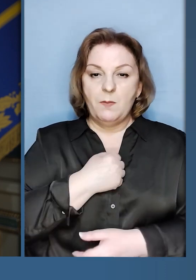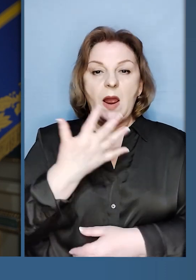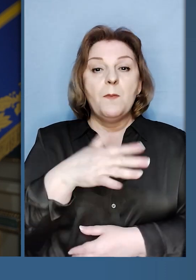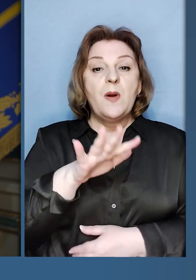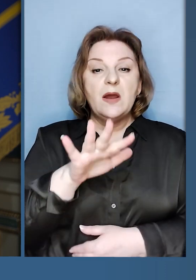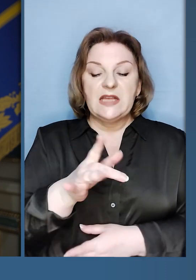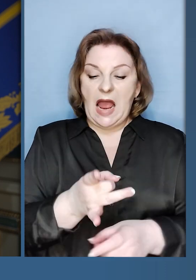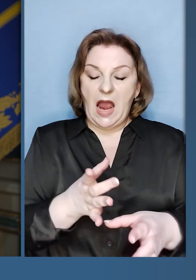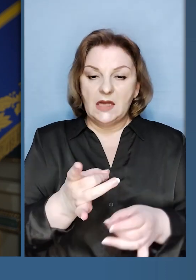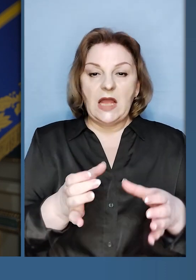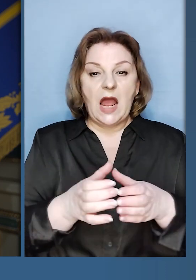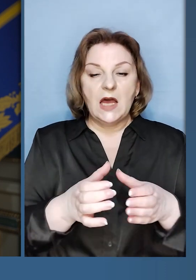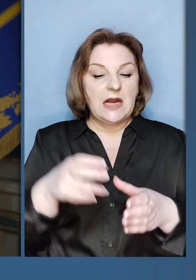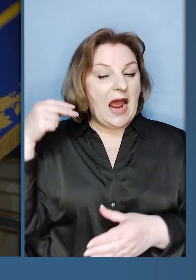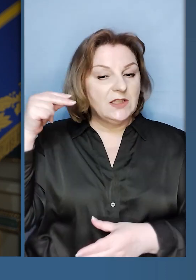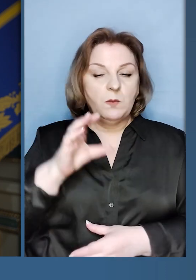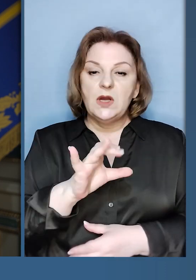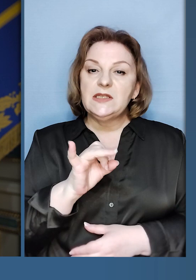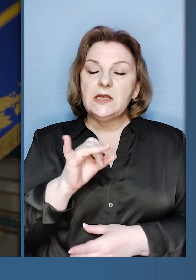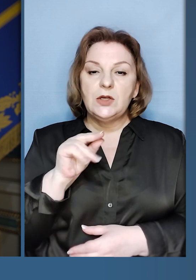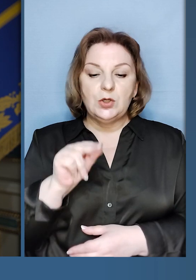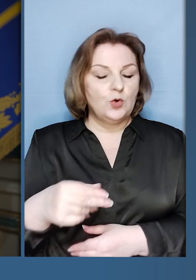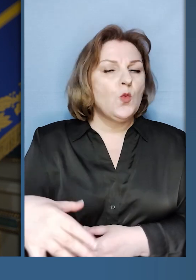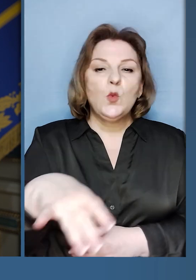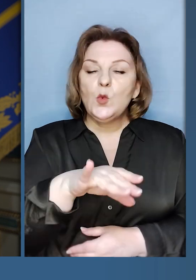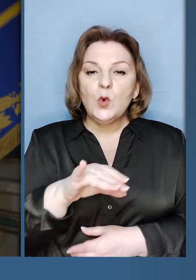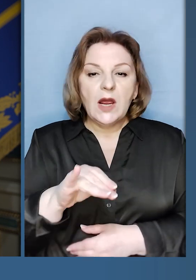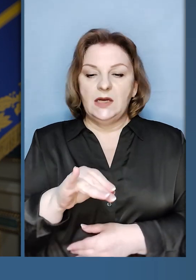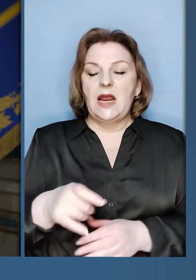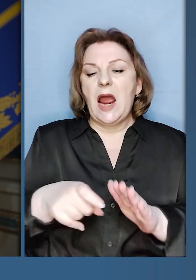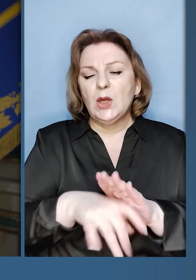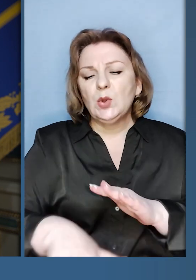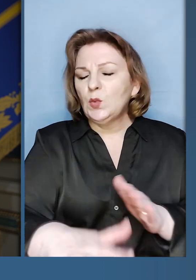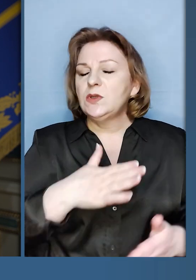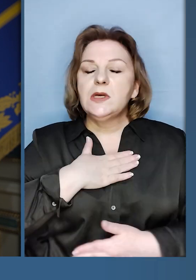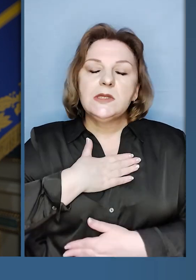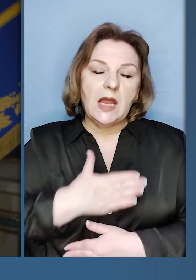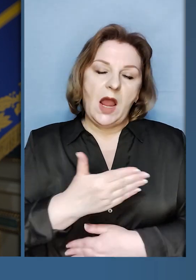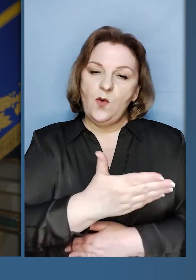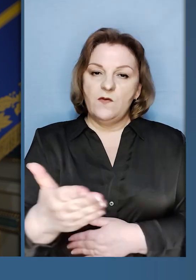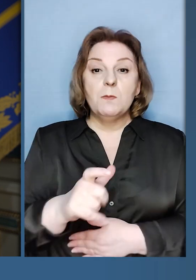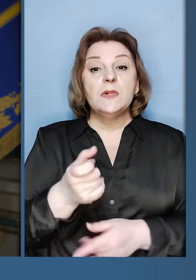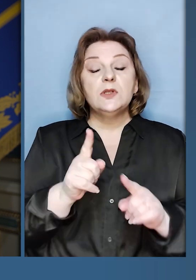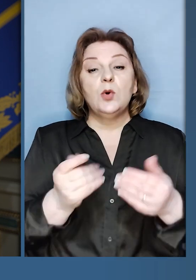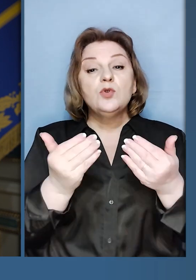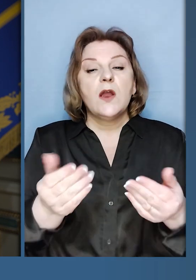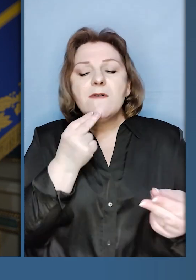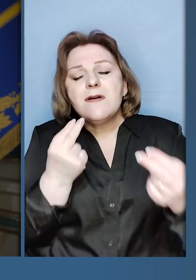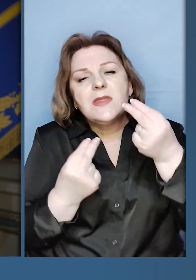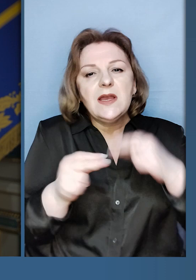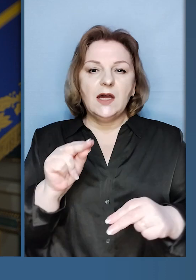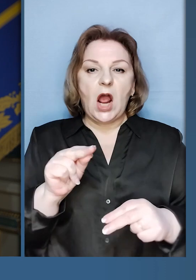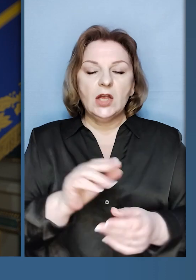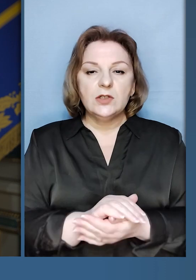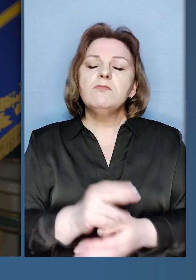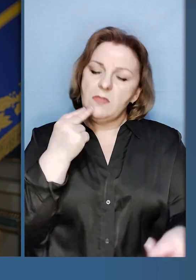бригад, бійці 55-ї артилерійської бригади Запорізька Січ, усі на Донеччині дякую вам за те,